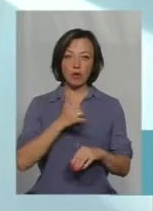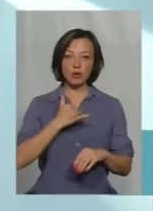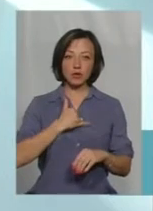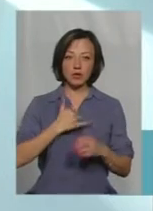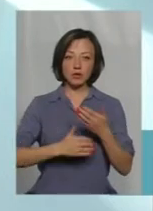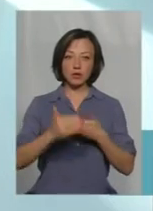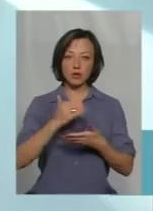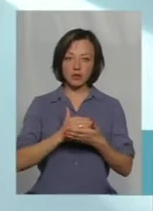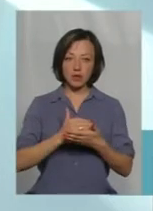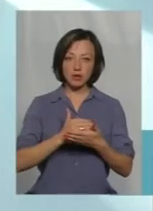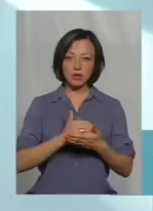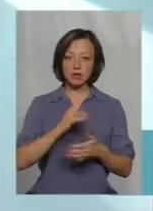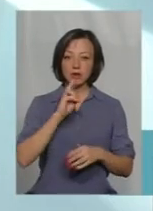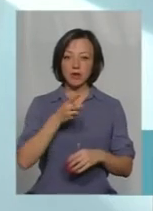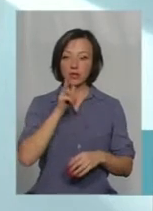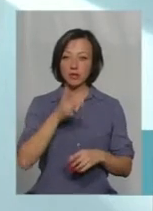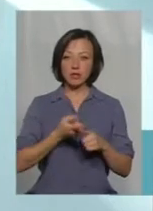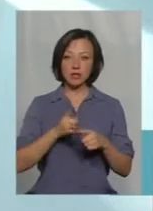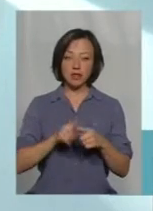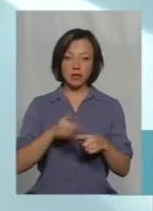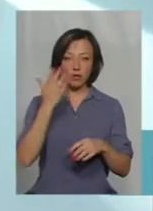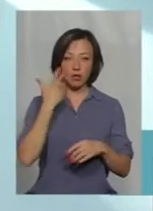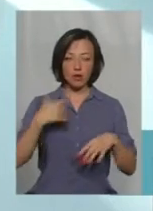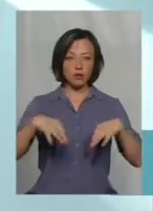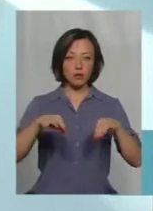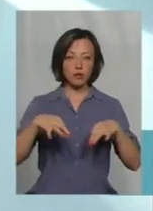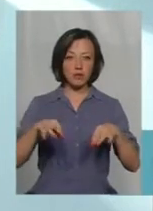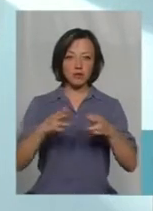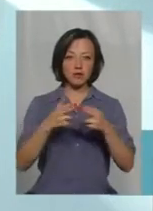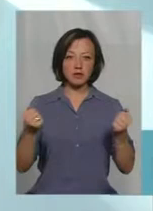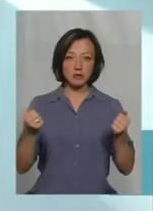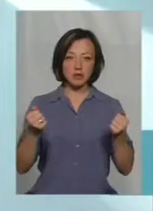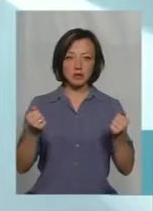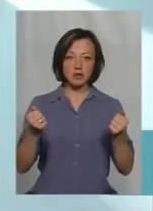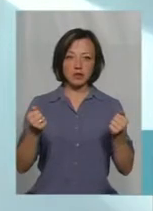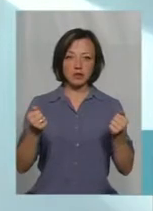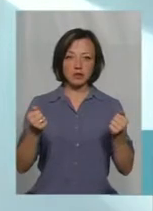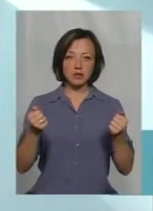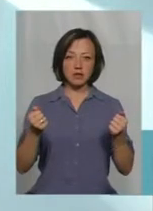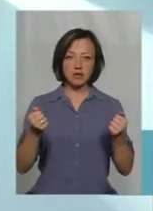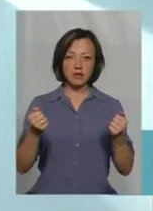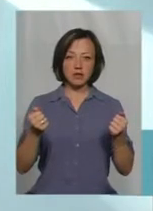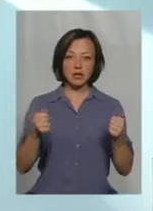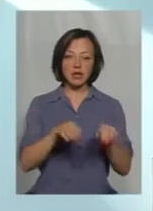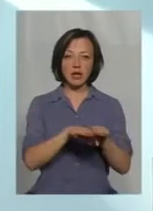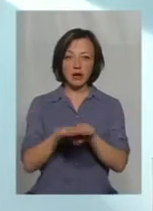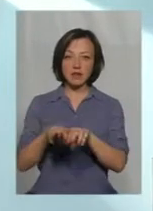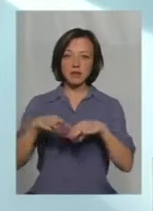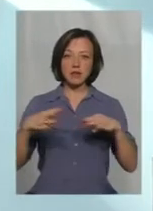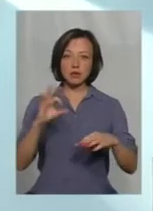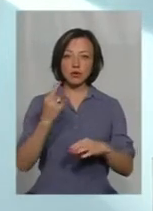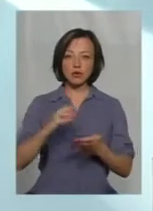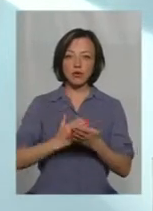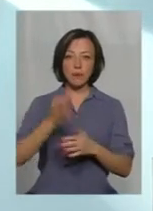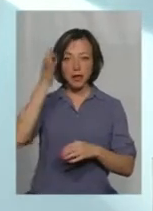останніх 2-3 роки, це коли автомобілі визнавалися на рівні Міністерства соціальної політики. Дійсно, ми